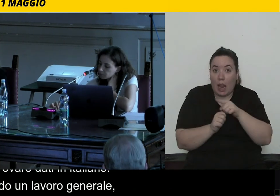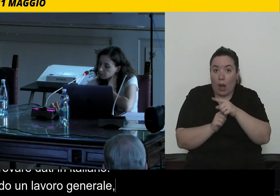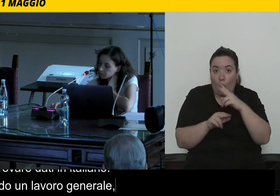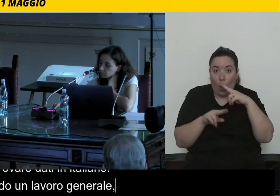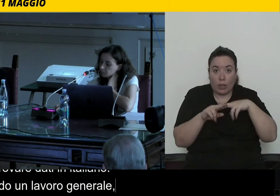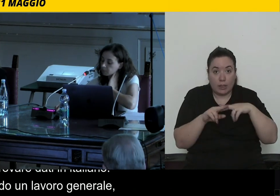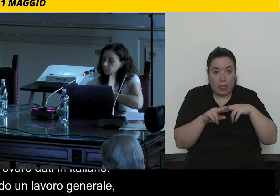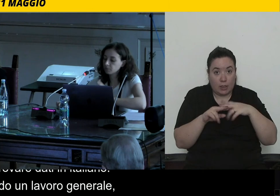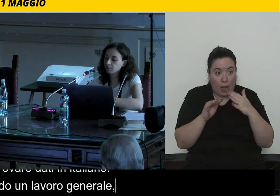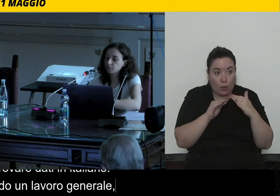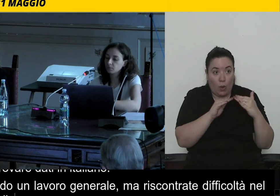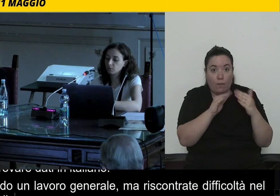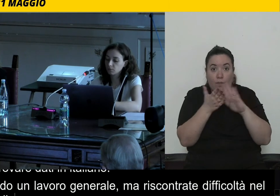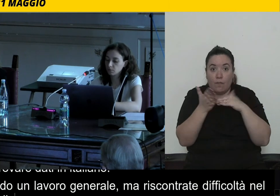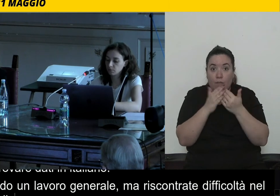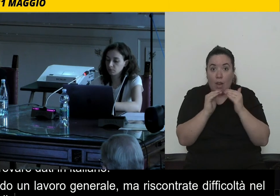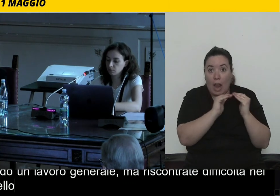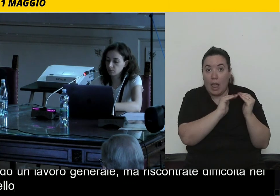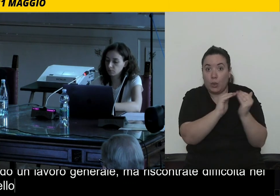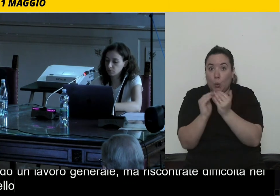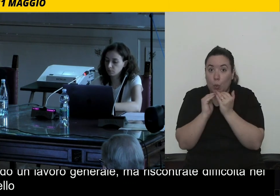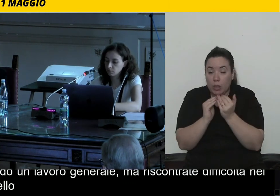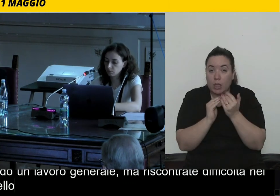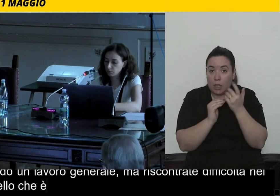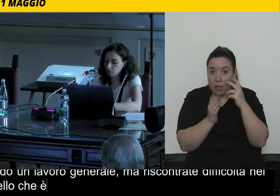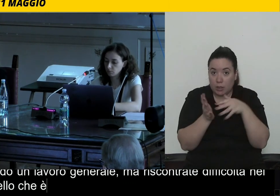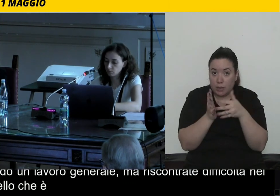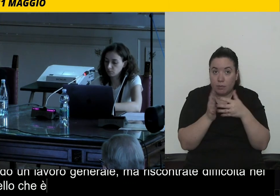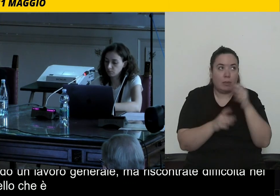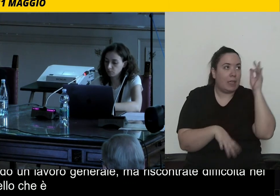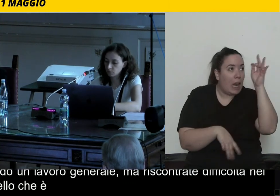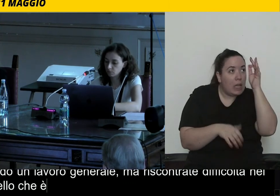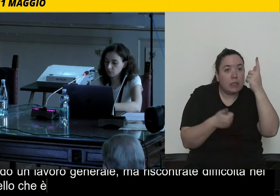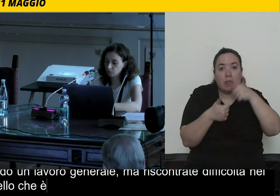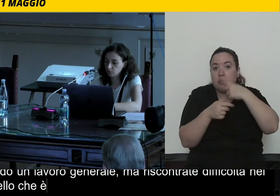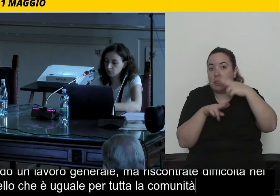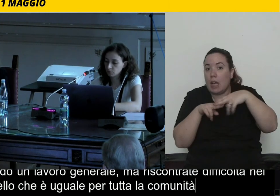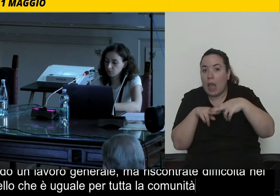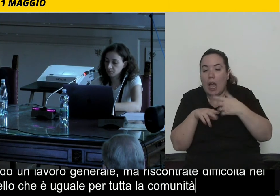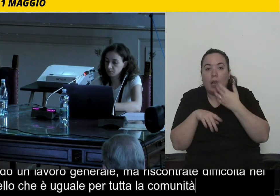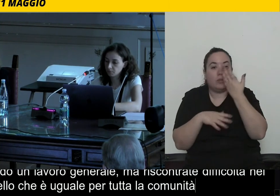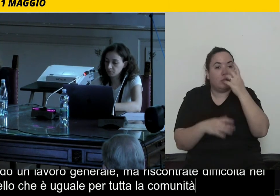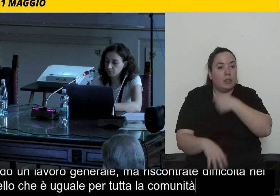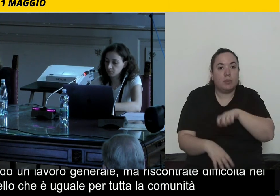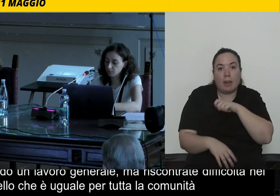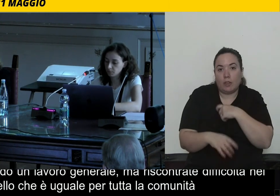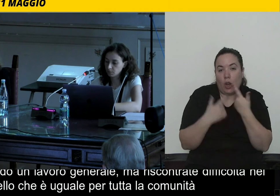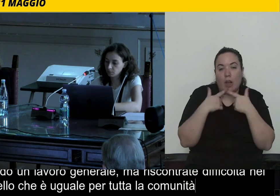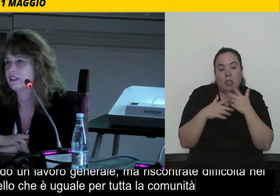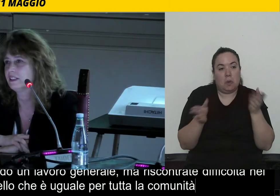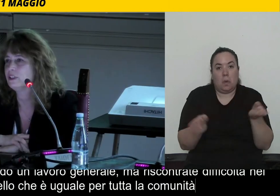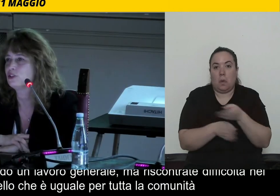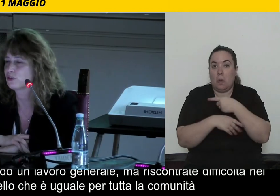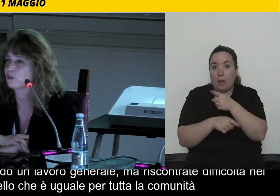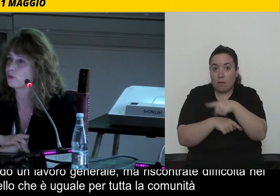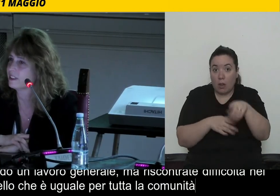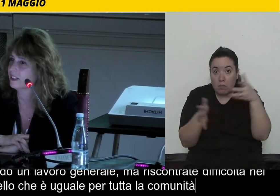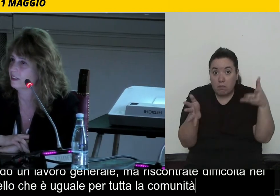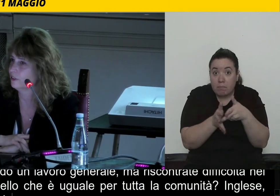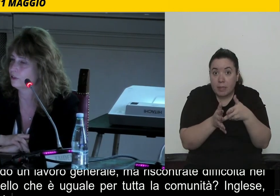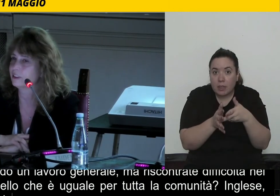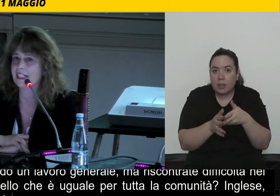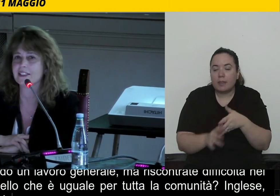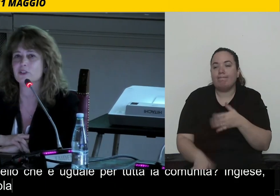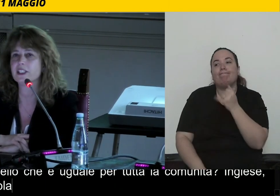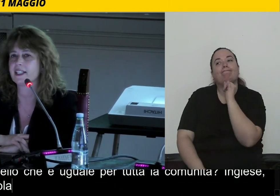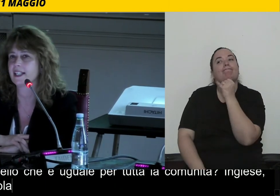uguale per, diciamo, tutta la comunità inglese, italiana, spagnola e così via. Sì, sì, ci sono queste